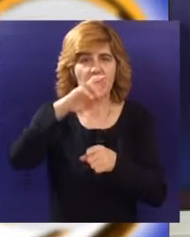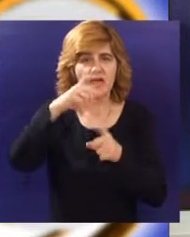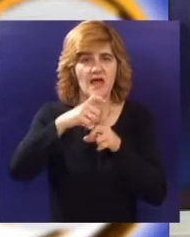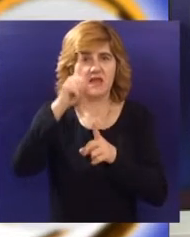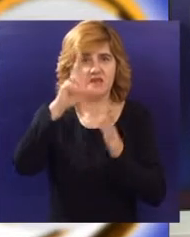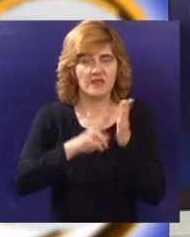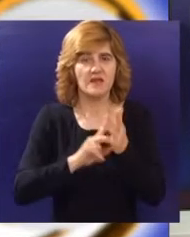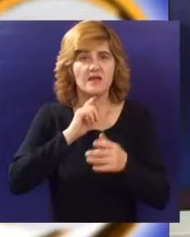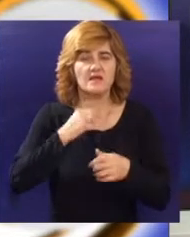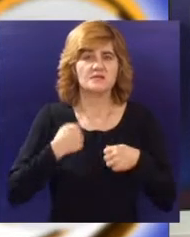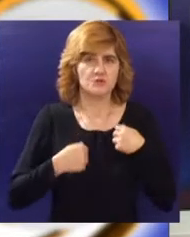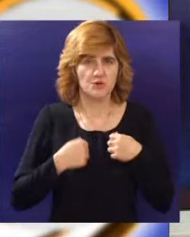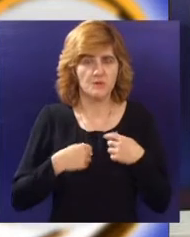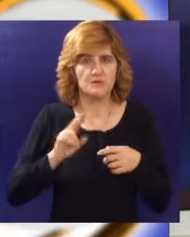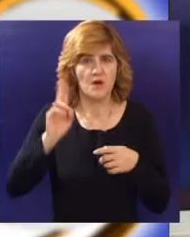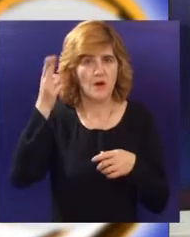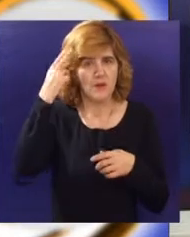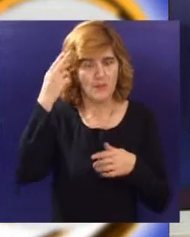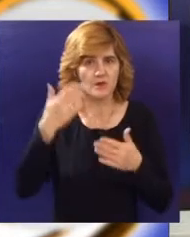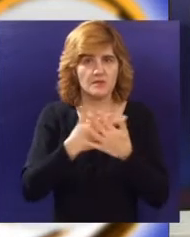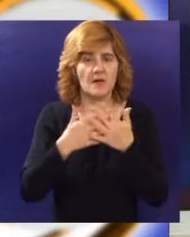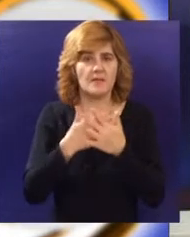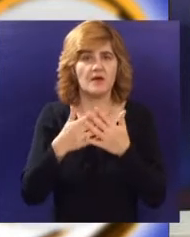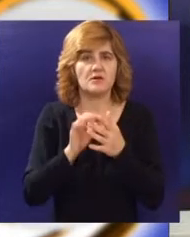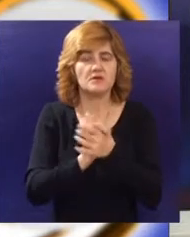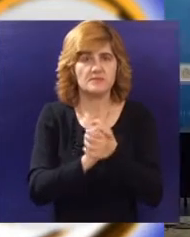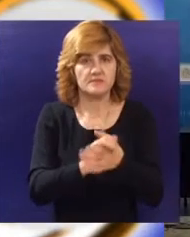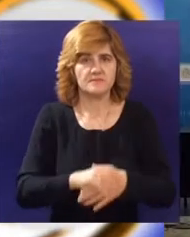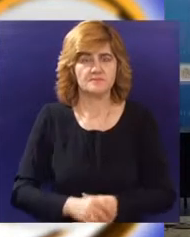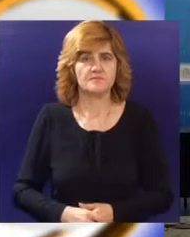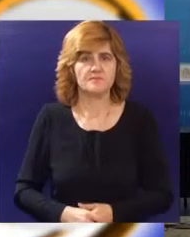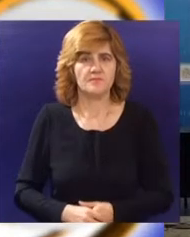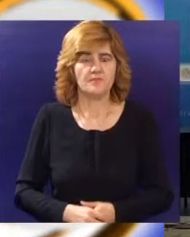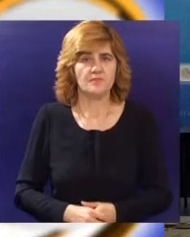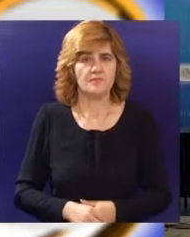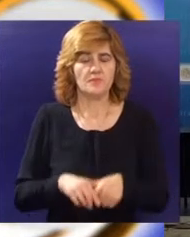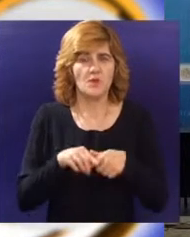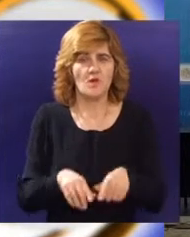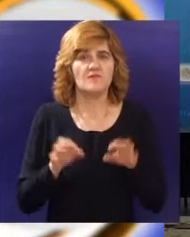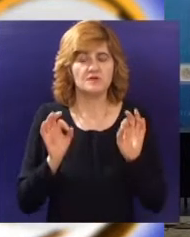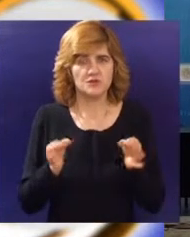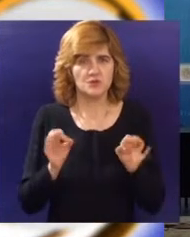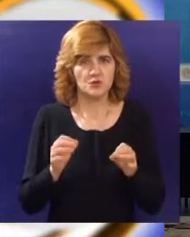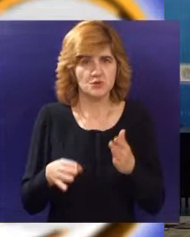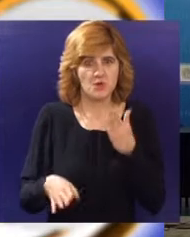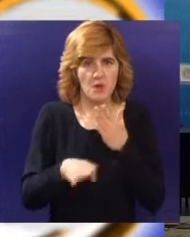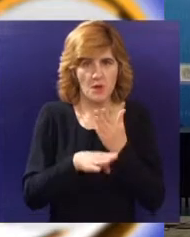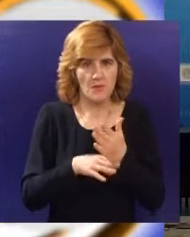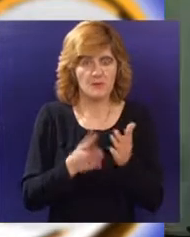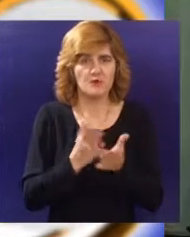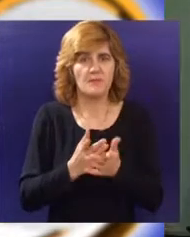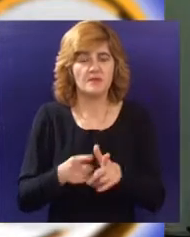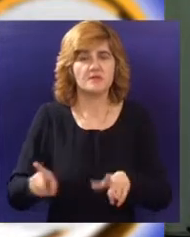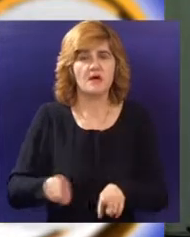finansira ga Evropska unija preko IPA programa prekogranične saradnje. Stručnu pomoć u realizaciji projekta pružit će